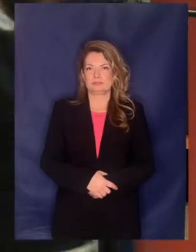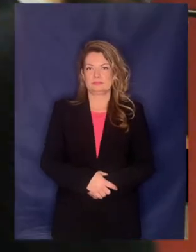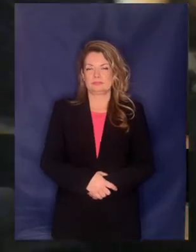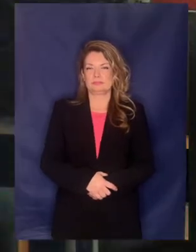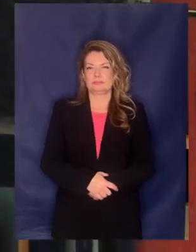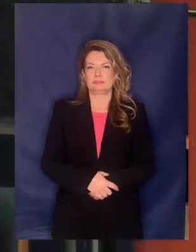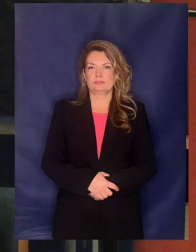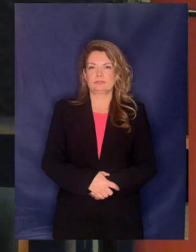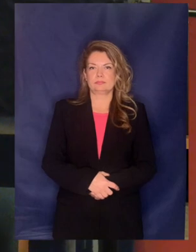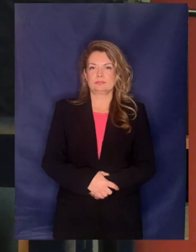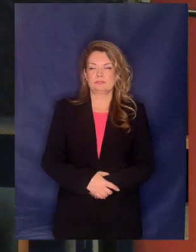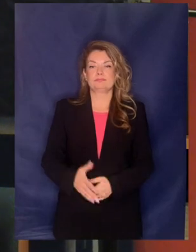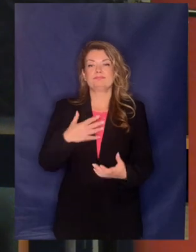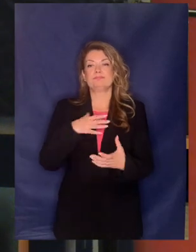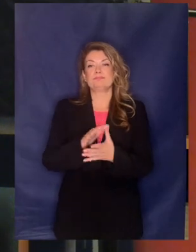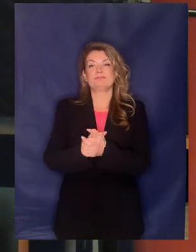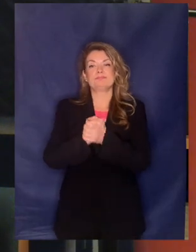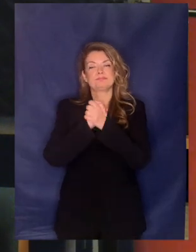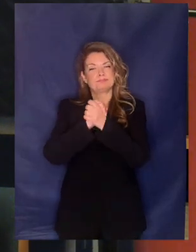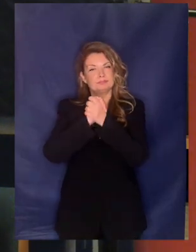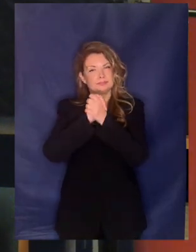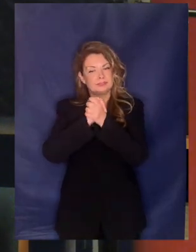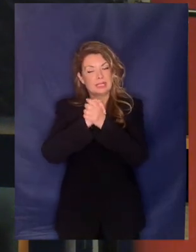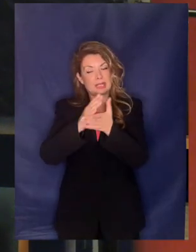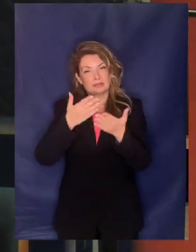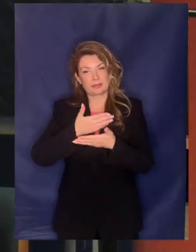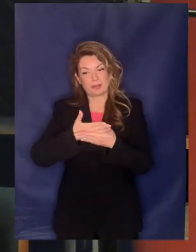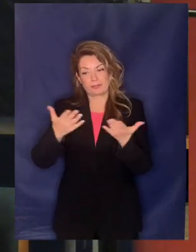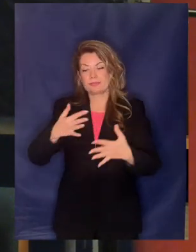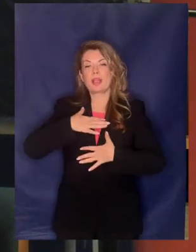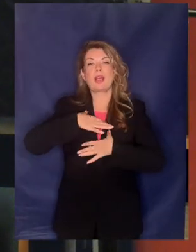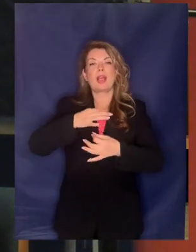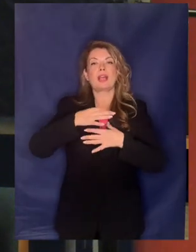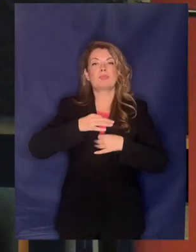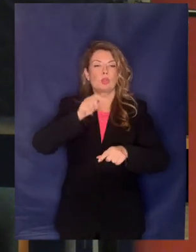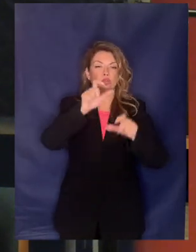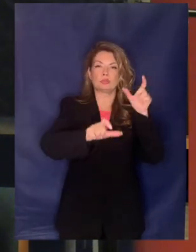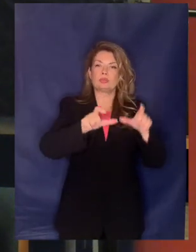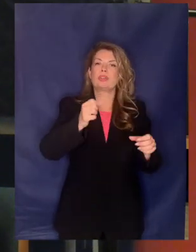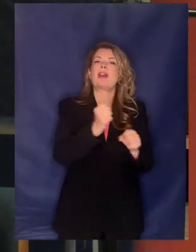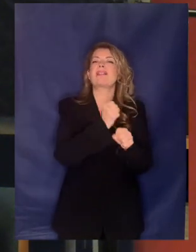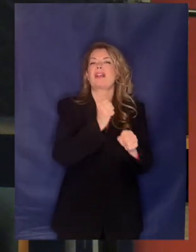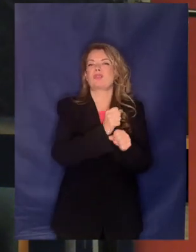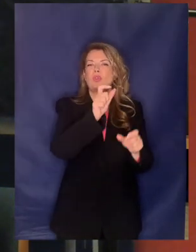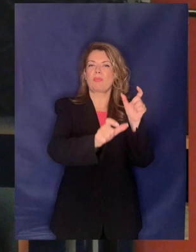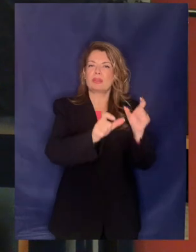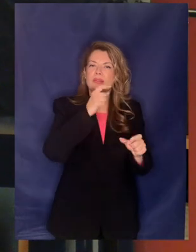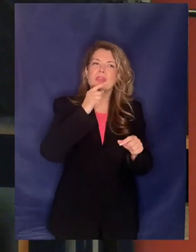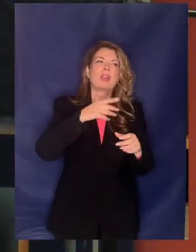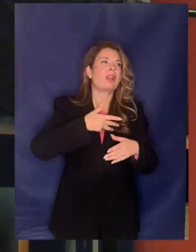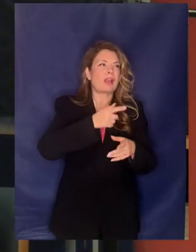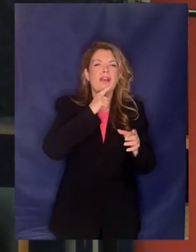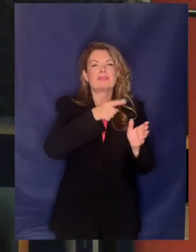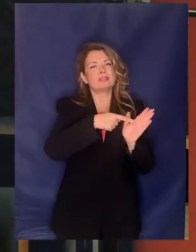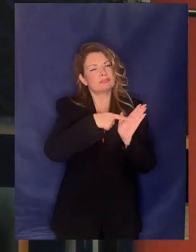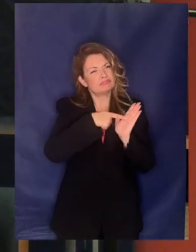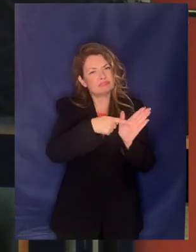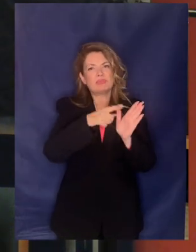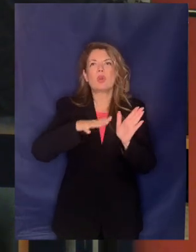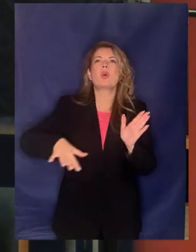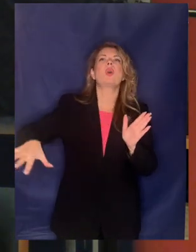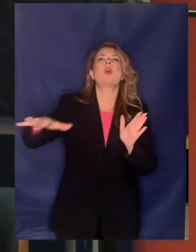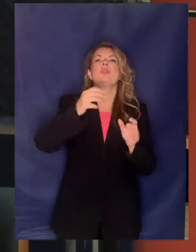Να συγχαρώ από την πλευρά μου ως εκπρόσωπος των εργαζομένων εκφράγοντας και όλους τους εργαζόμενους καθώς ο